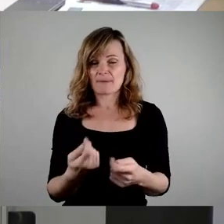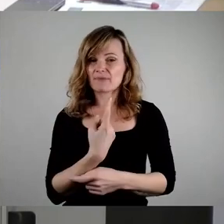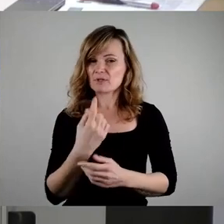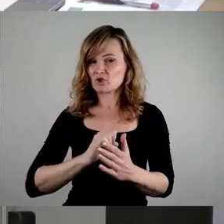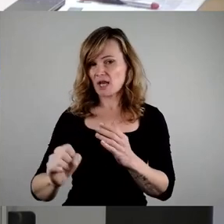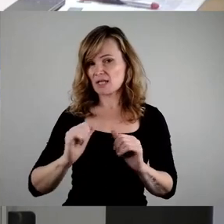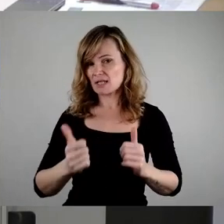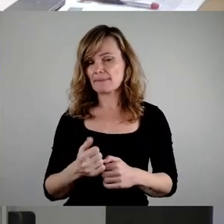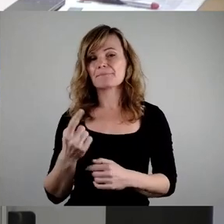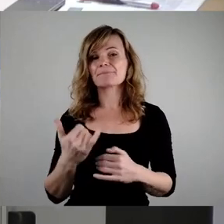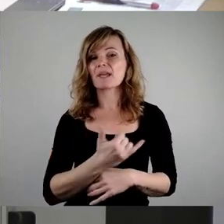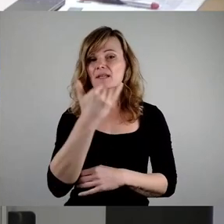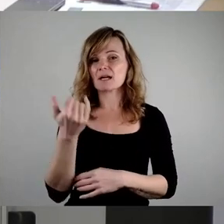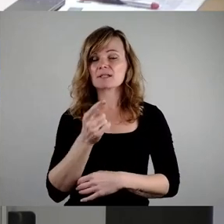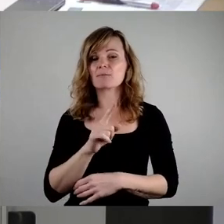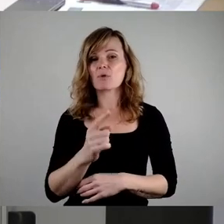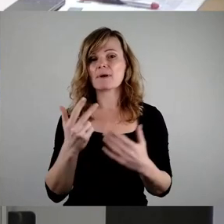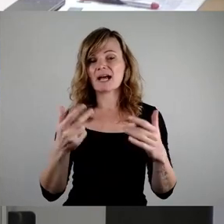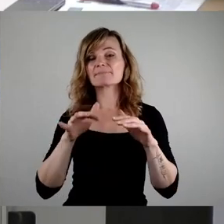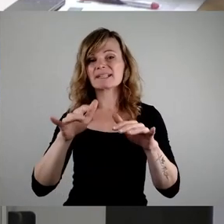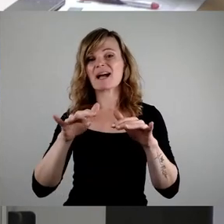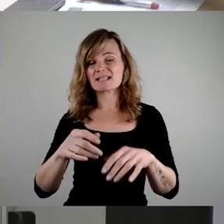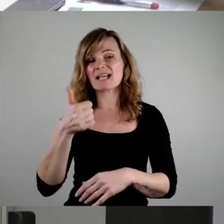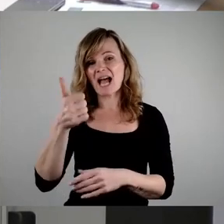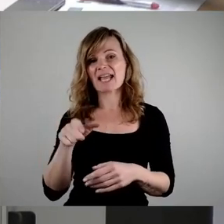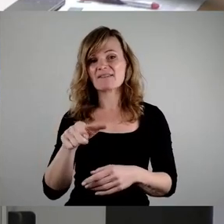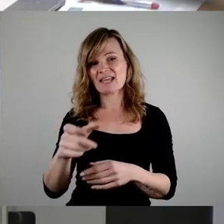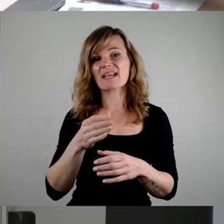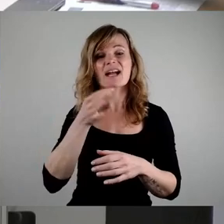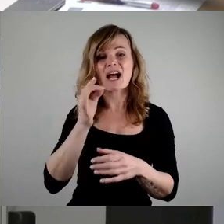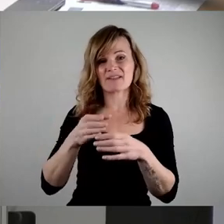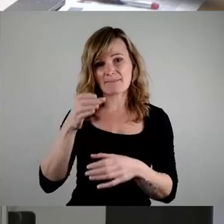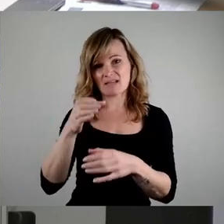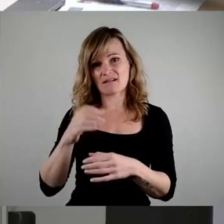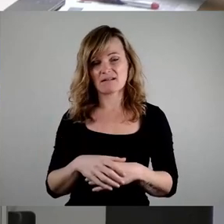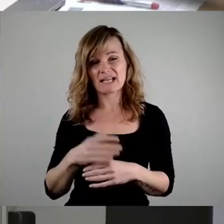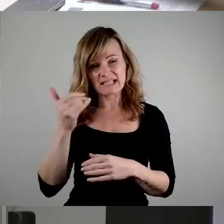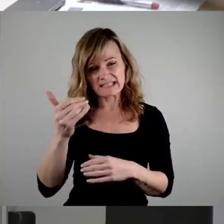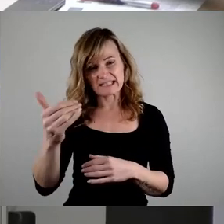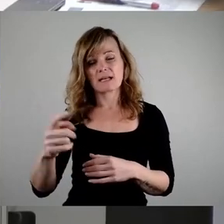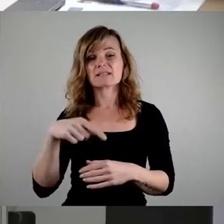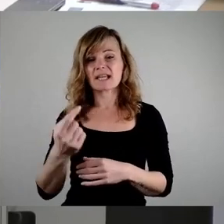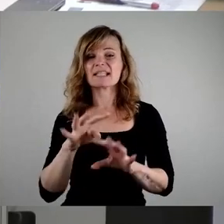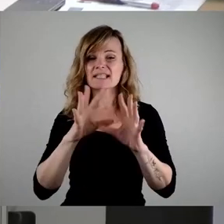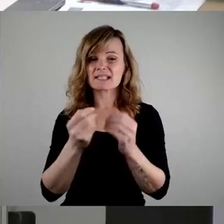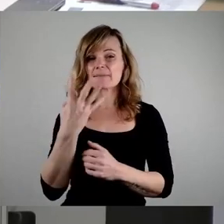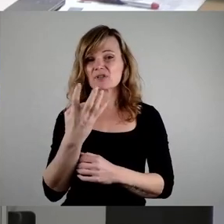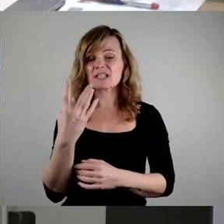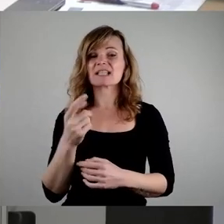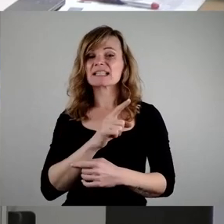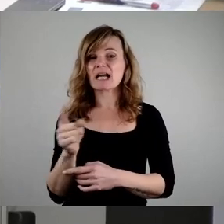2,8 Milliarden Einweg-Kaffeebecher in Umlauf kommen, die dann zu 40.000 Tonnen Abfall werden.